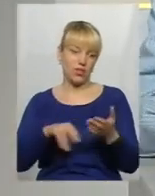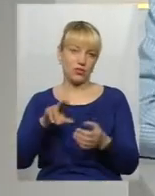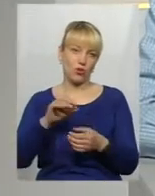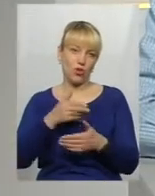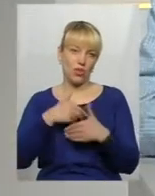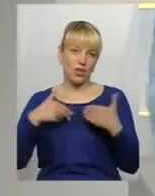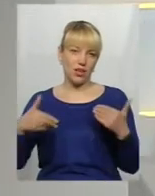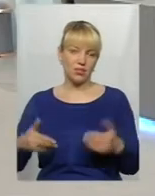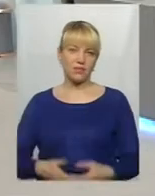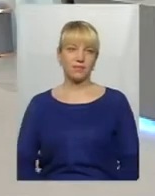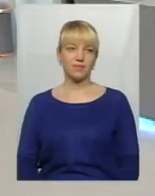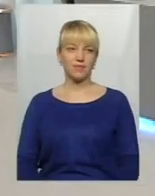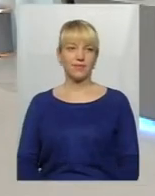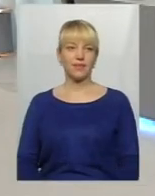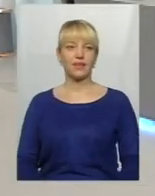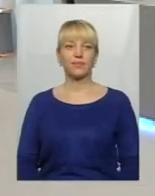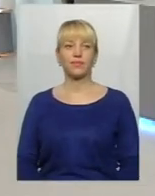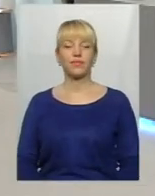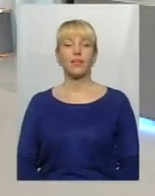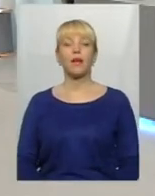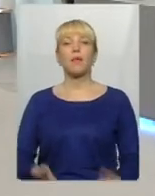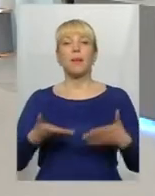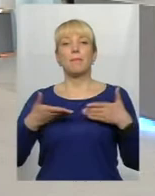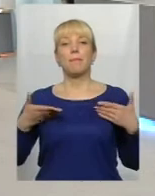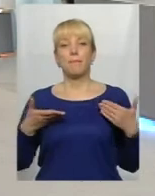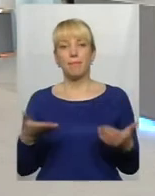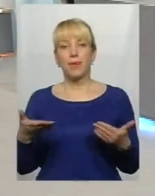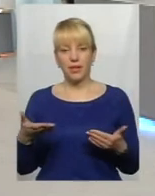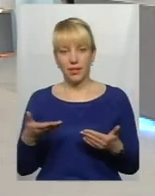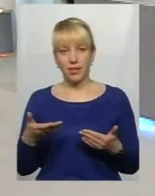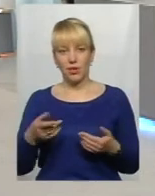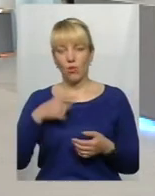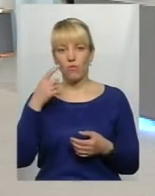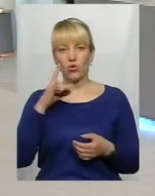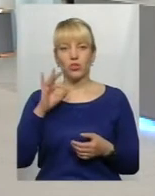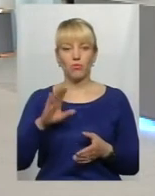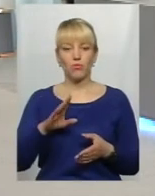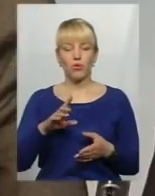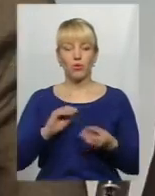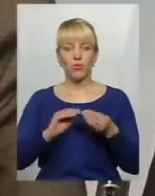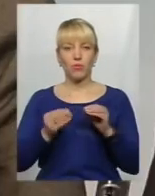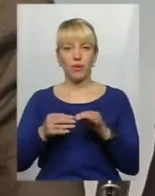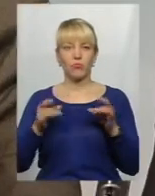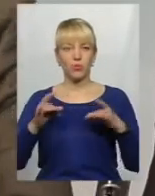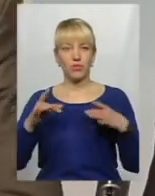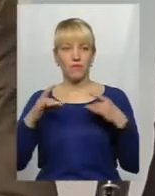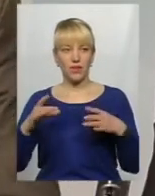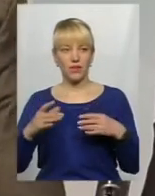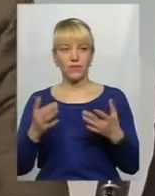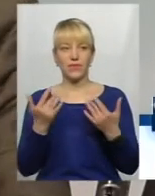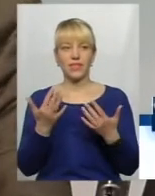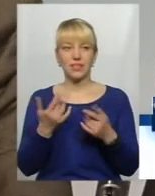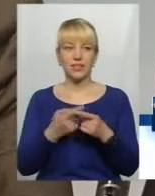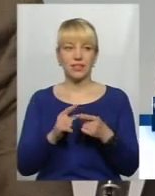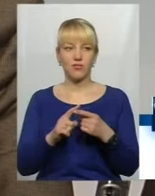додати на рахунок цих переносів, так? Ми, так, мовлячи зараз про проблему свят, наскільки